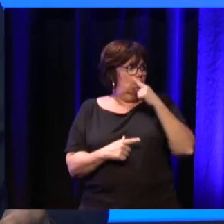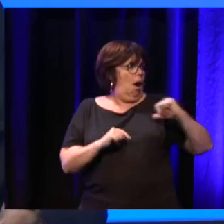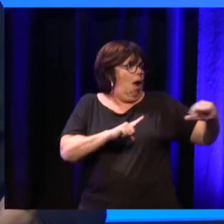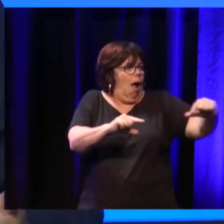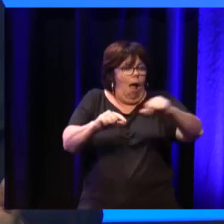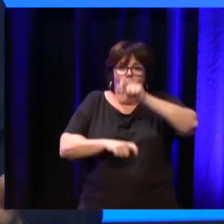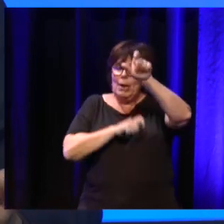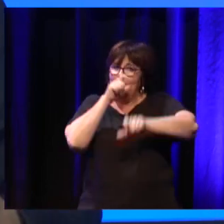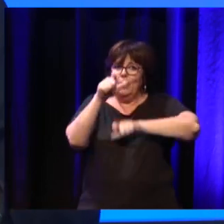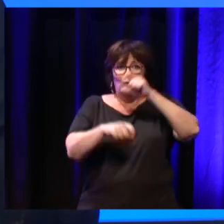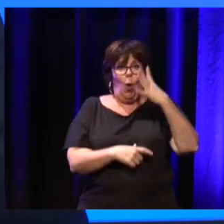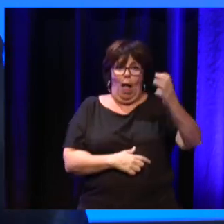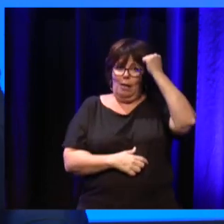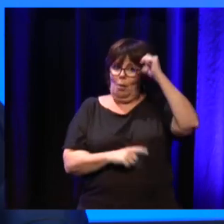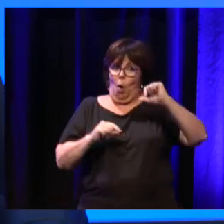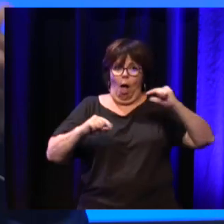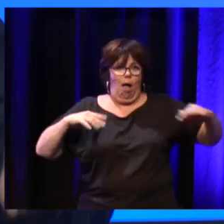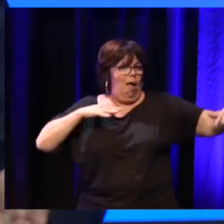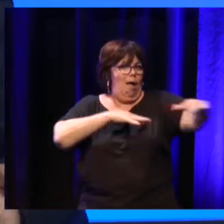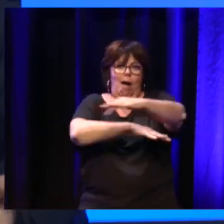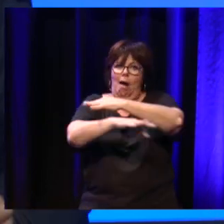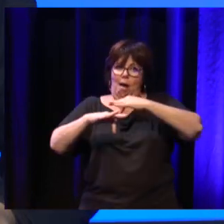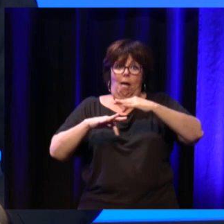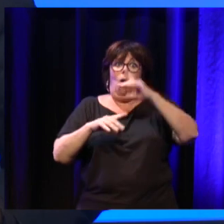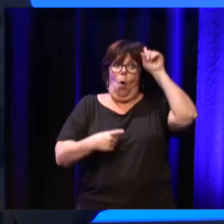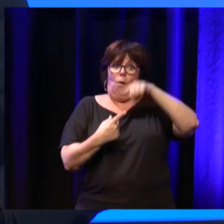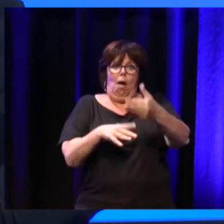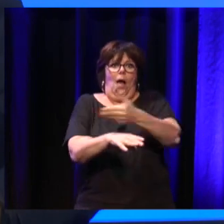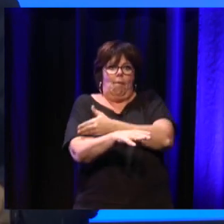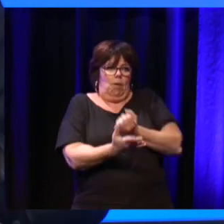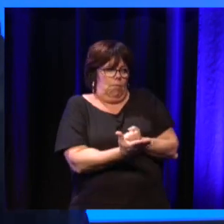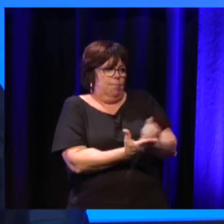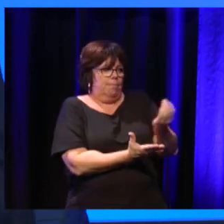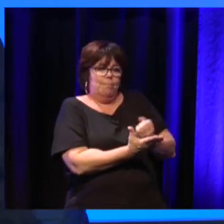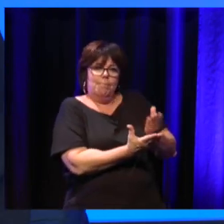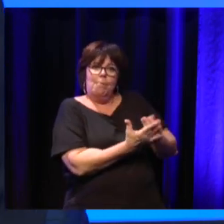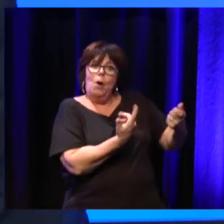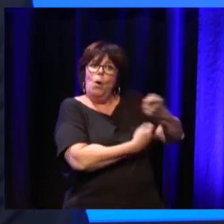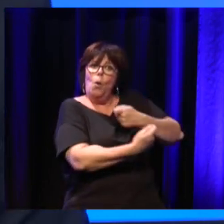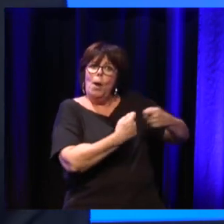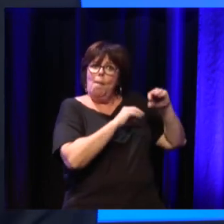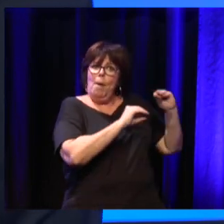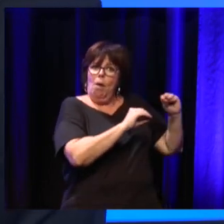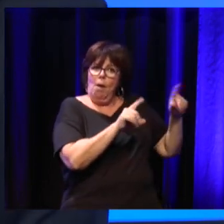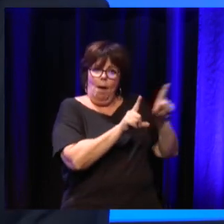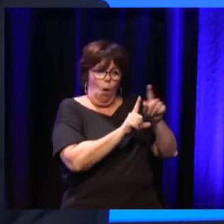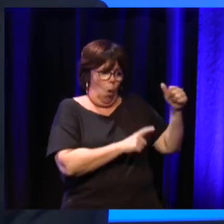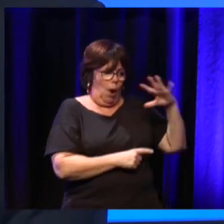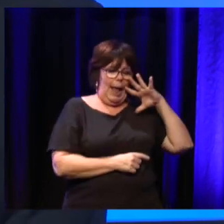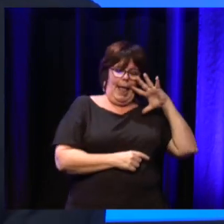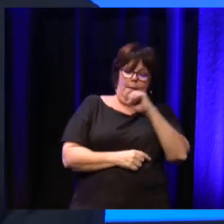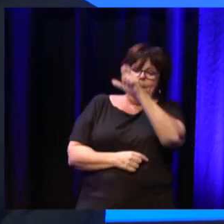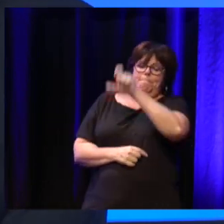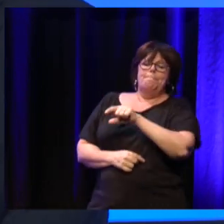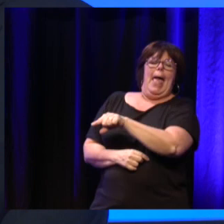assez importante autour de cet institut et l'idée était de sensibiliser les commerçants pour qu'ils puissent repérer au cas où des personnes